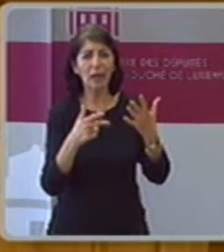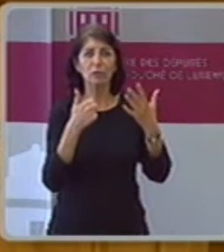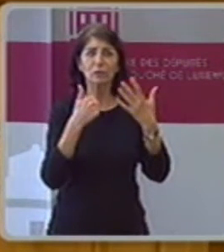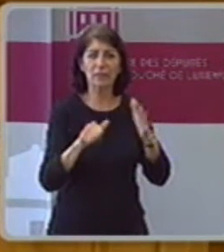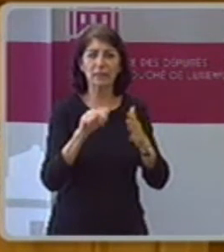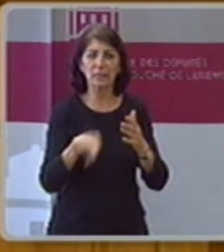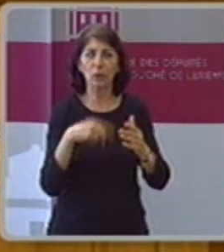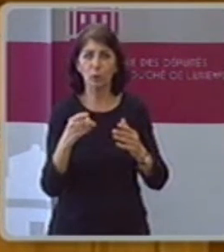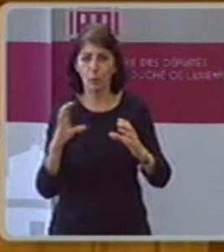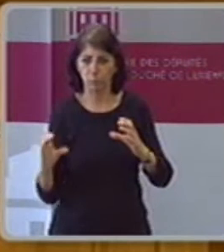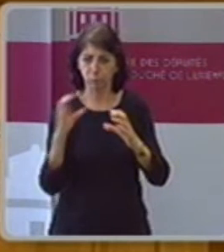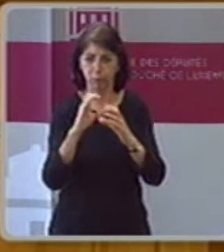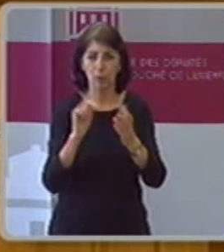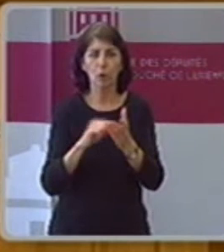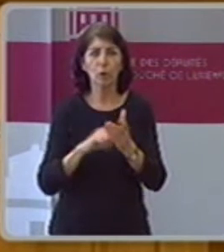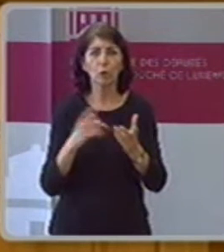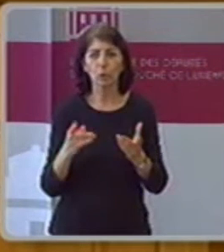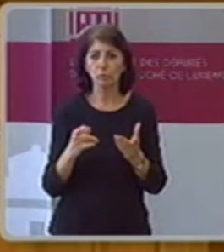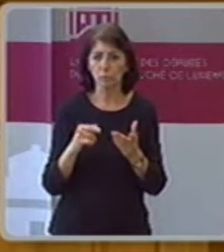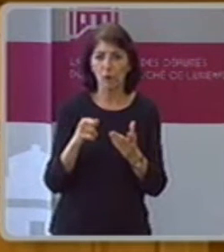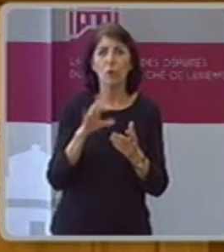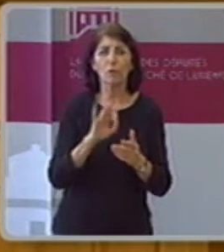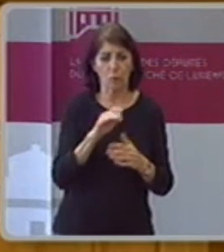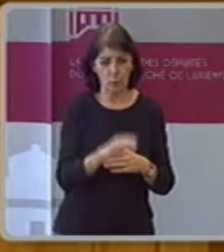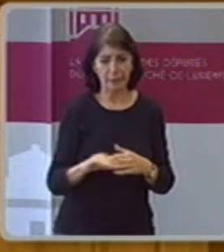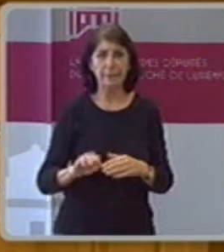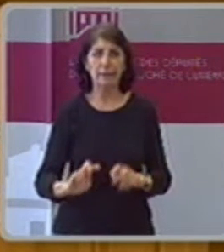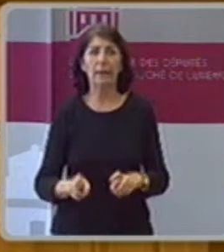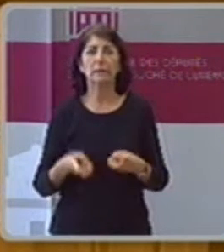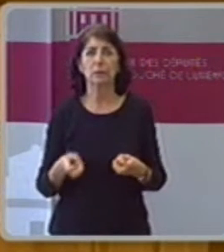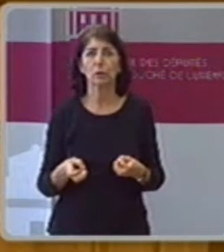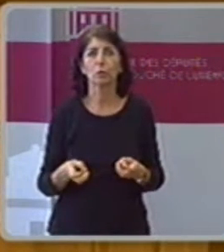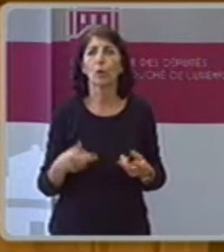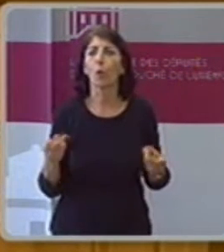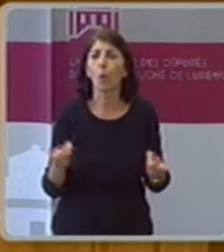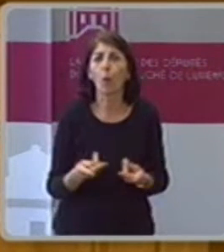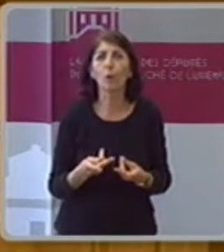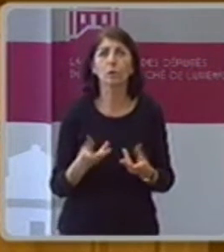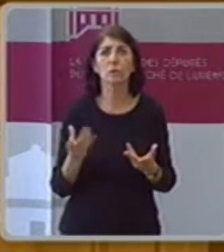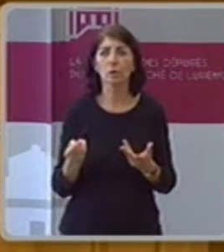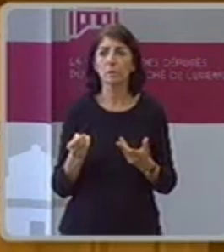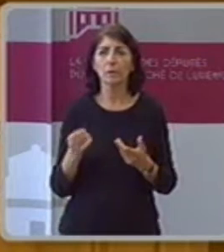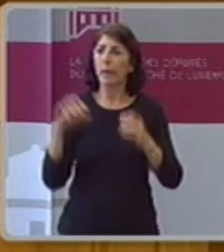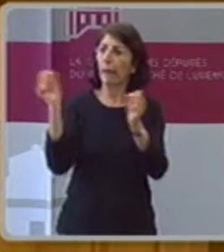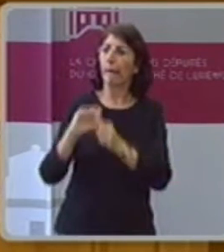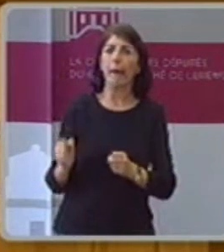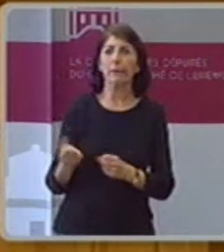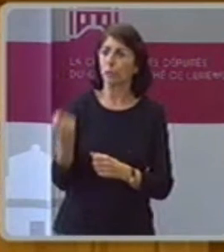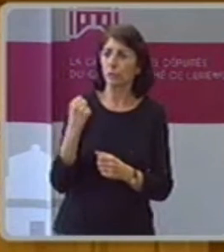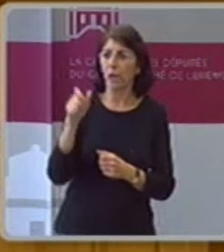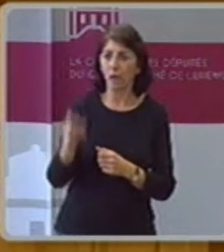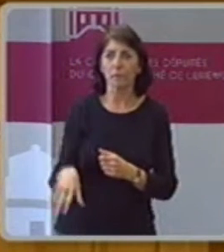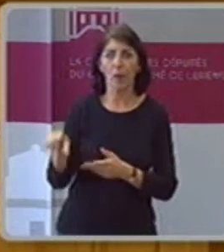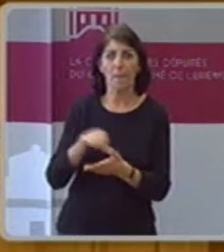angepasst. Bezieht der Staat mit so einer Person vier Stunden in der Woche eine Kredite mit so einer Länge